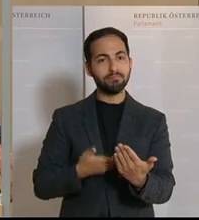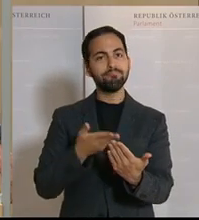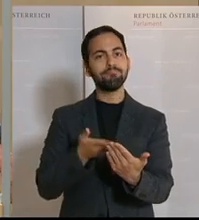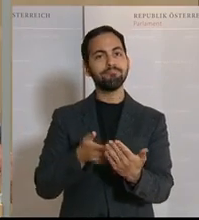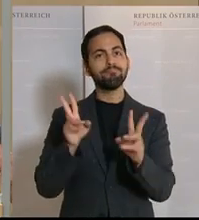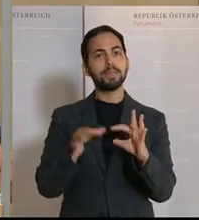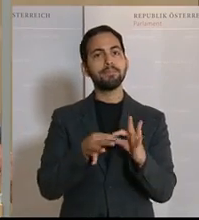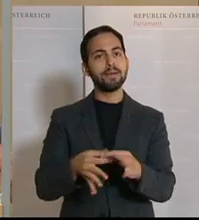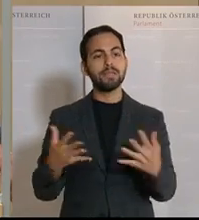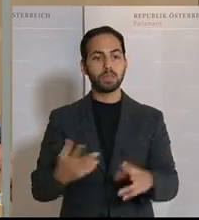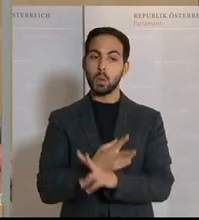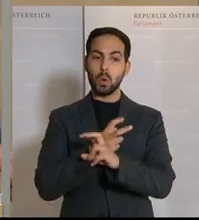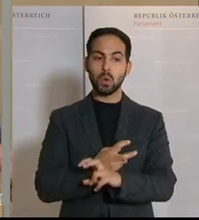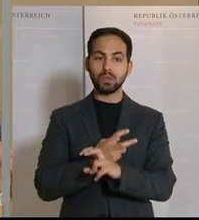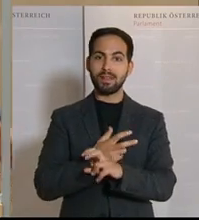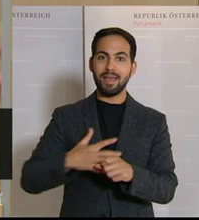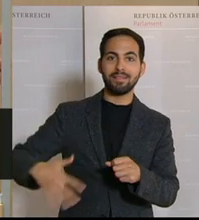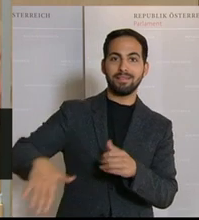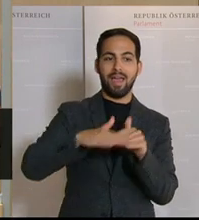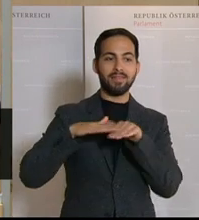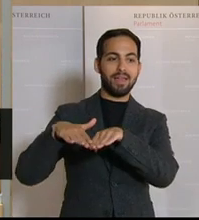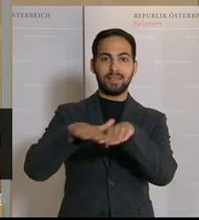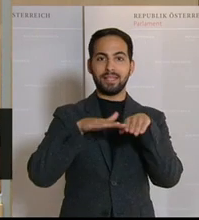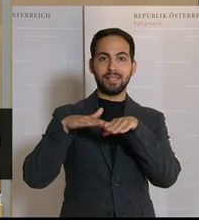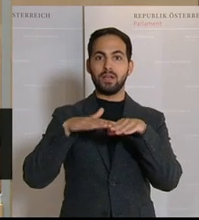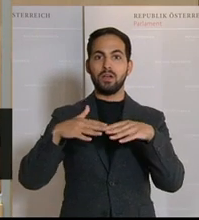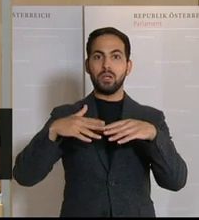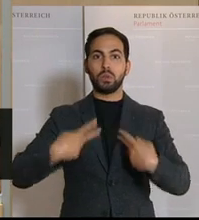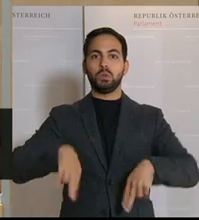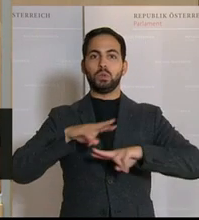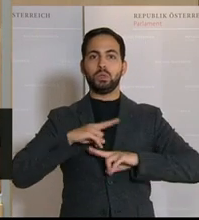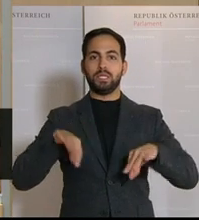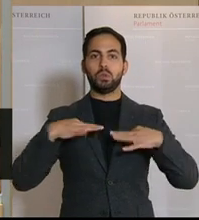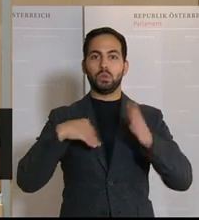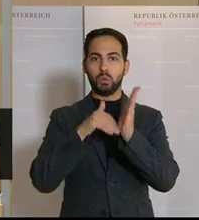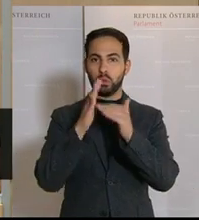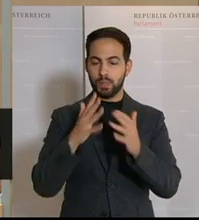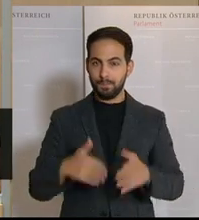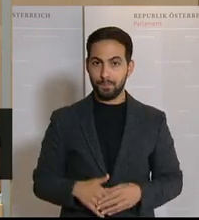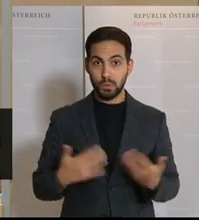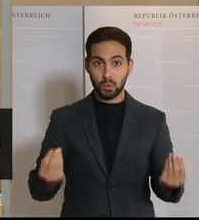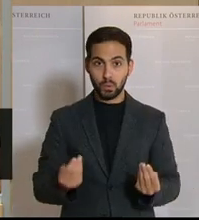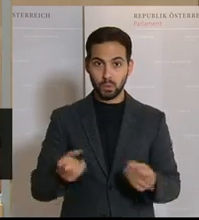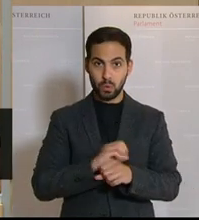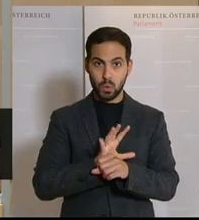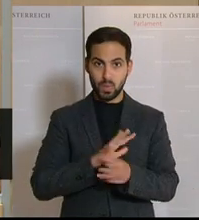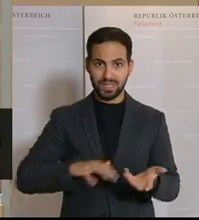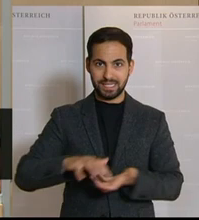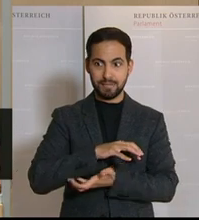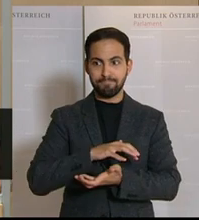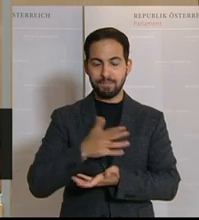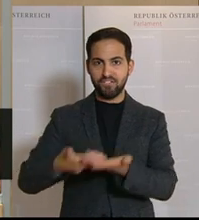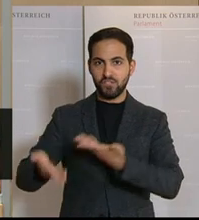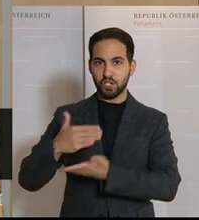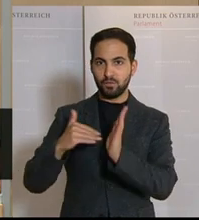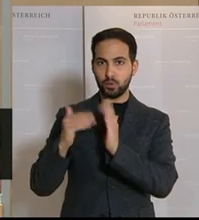einem österreich-einheitlichen Masterplan zum Hochfahren des Gesundheitssystems. Und aufgrund der Corona-Krise wurde das Wirtschaftssystem